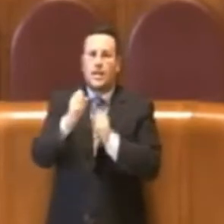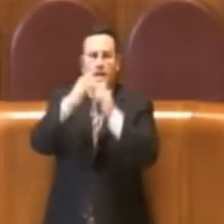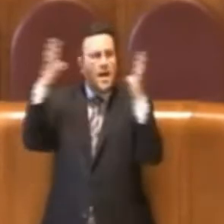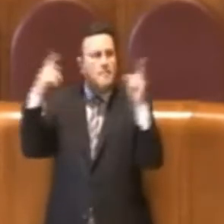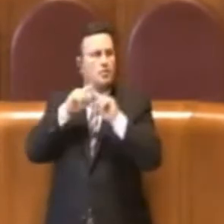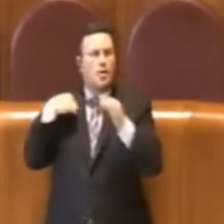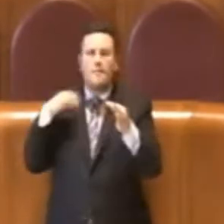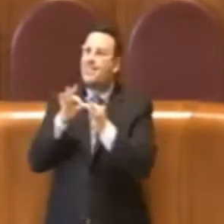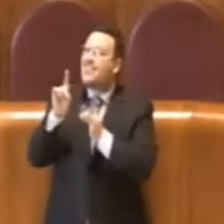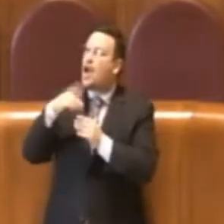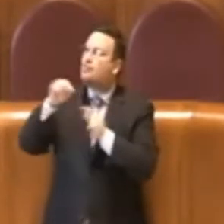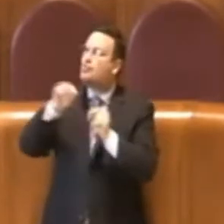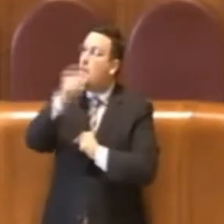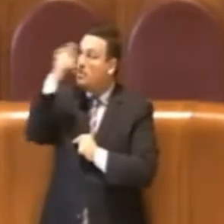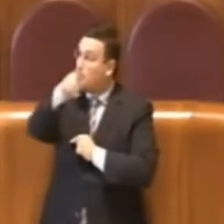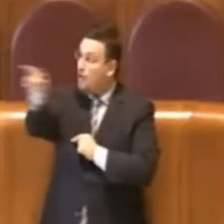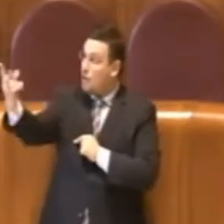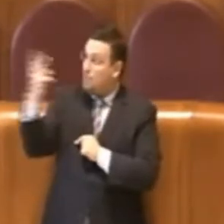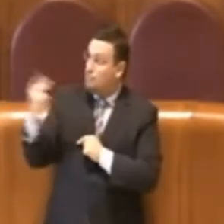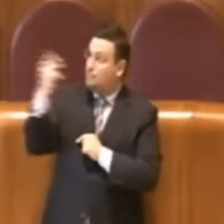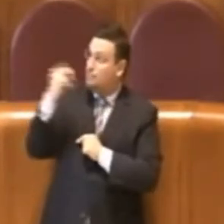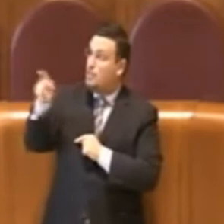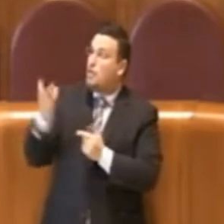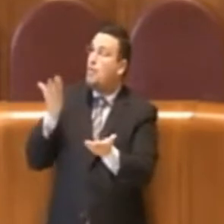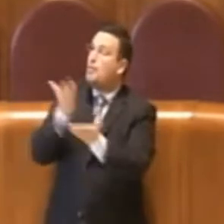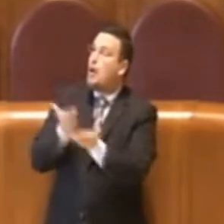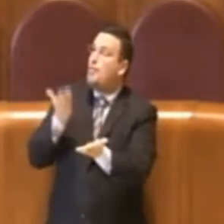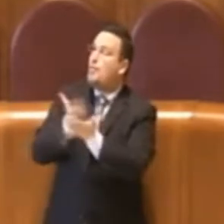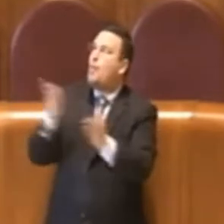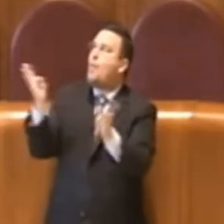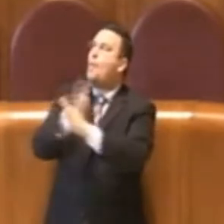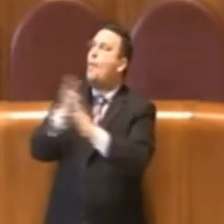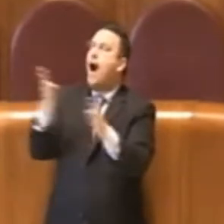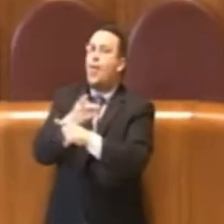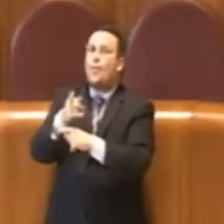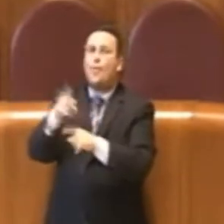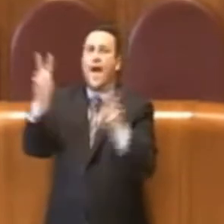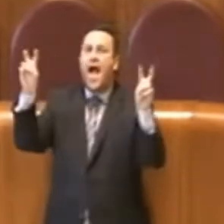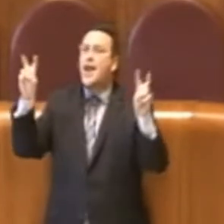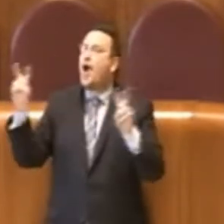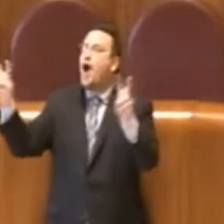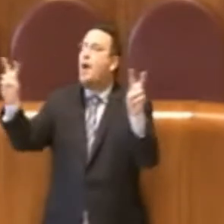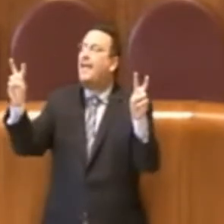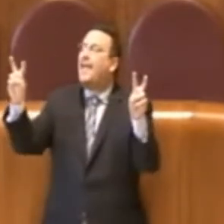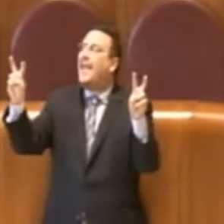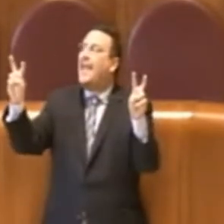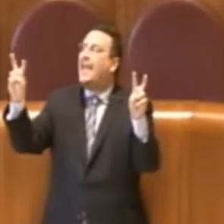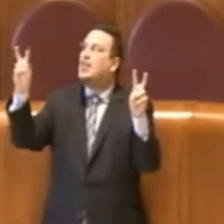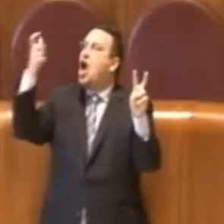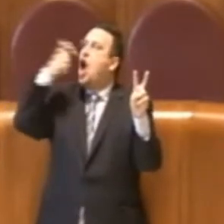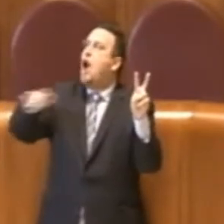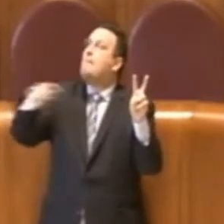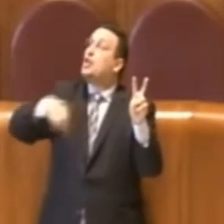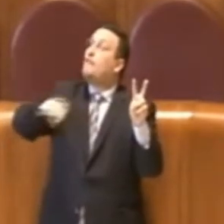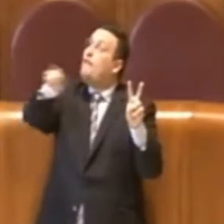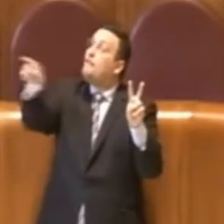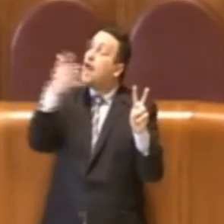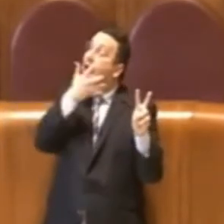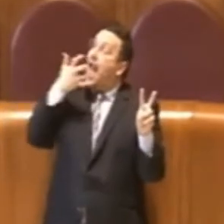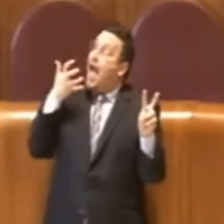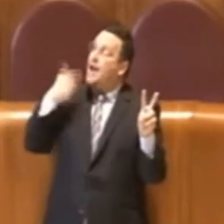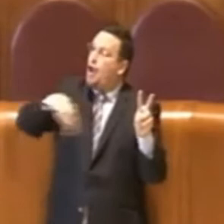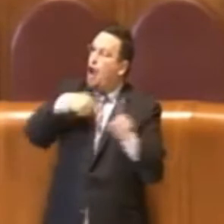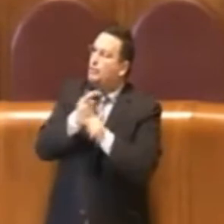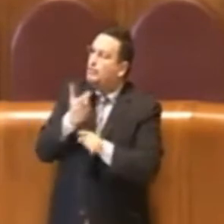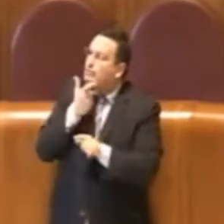Ma non è che perché voi portate una qualunque cosa o la qualunque sui temi che sono a noi cari, allora noi dobbiamo